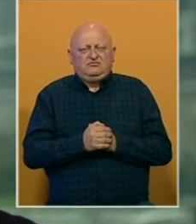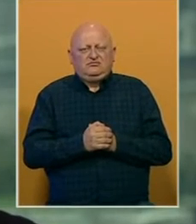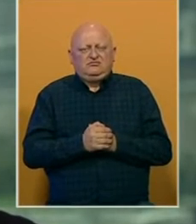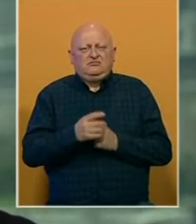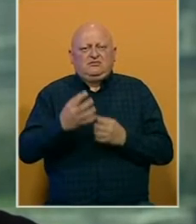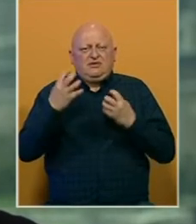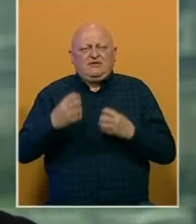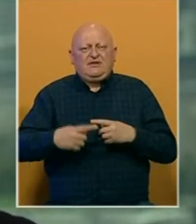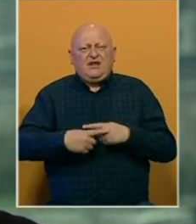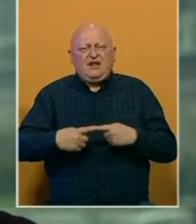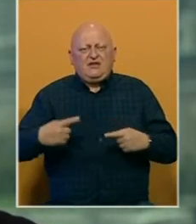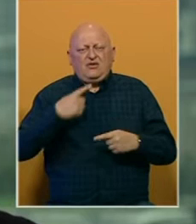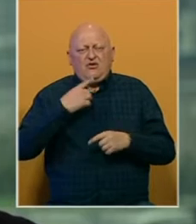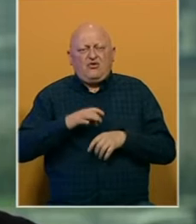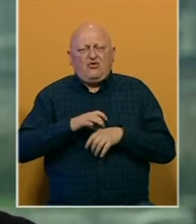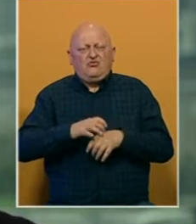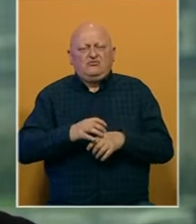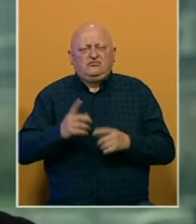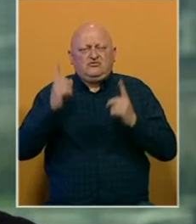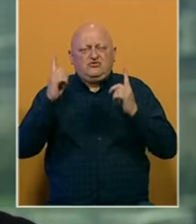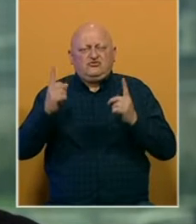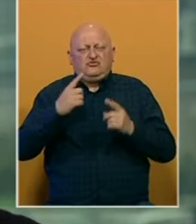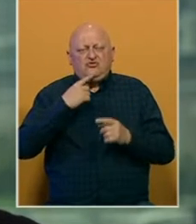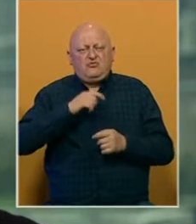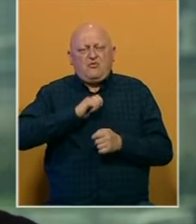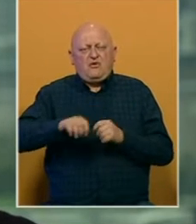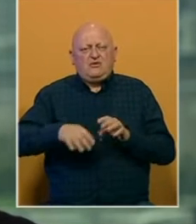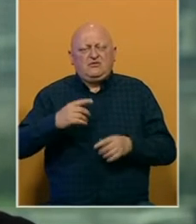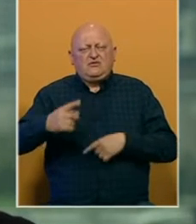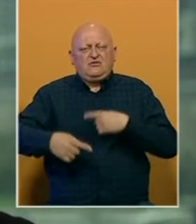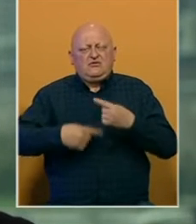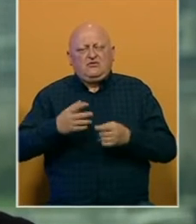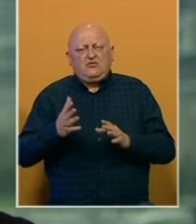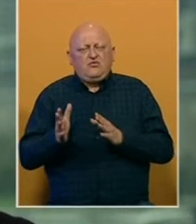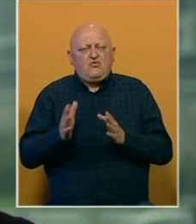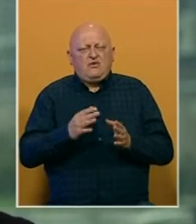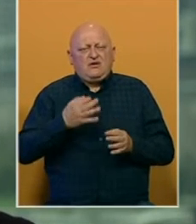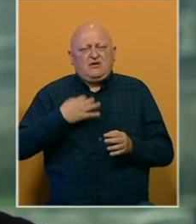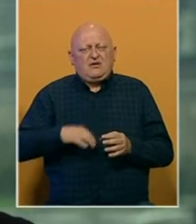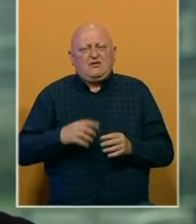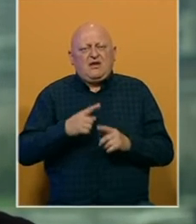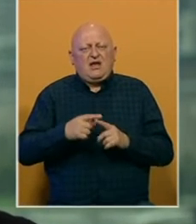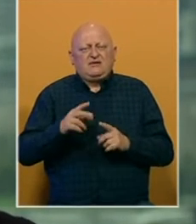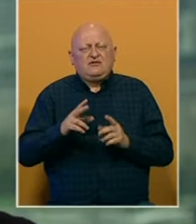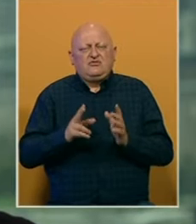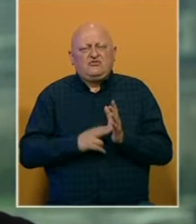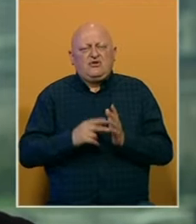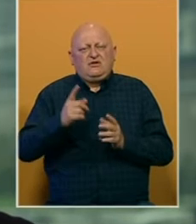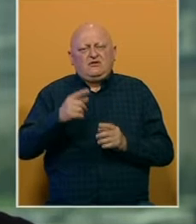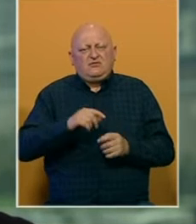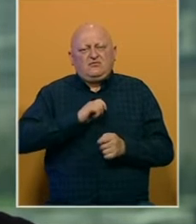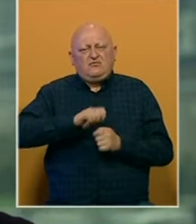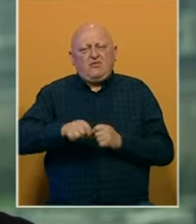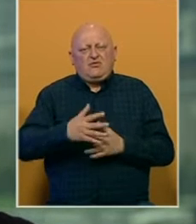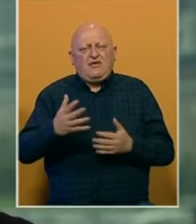Tvrdolinijski čovjek koji vodi iransko pravosuđe pobjedio je na izborima i tako nasljeđuje relativno umjerenog predsjednika Hassana Rohanija. Raisi jeva pobjeda